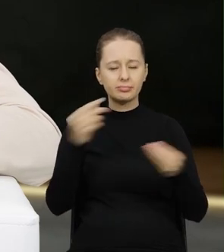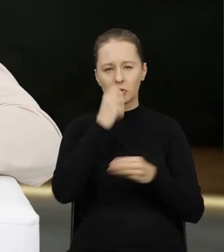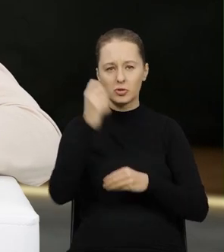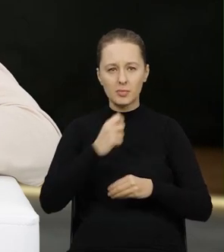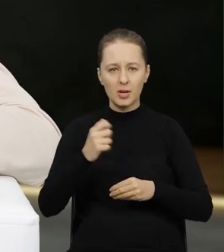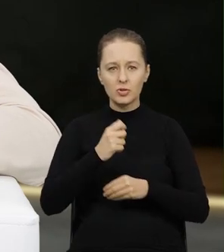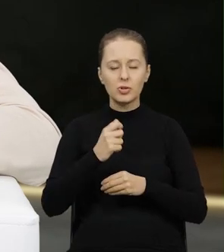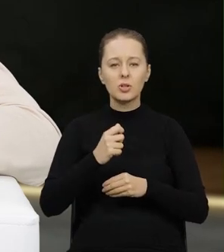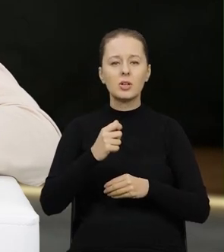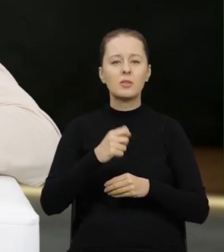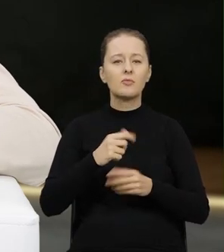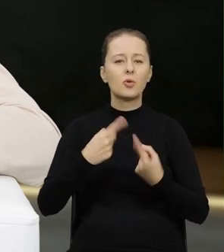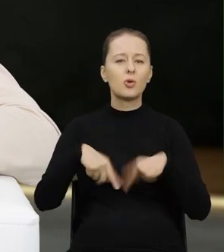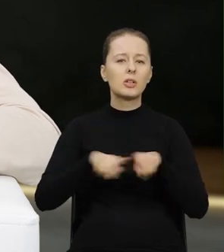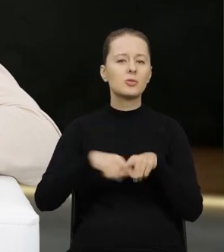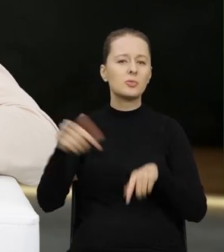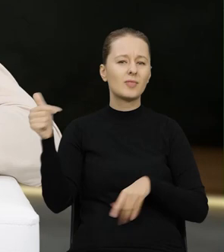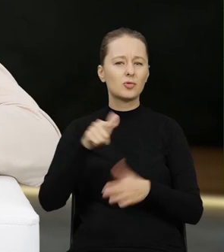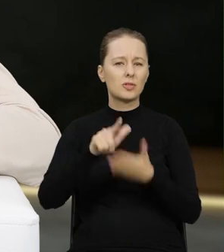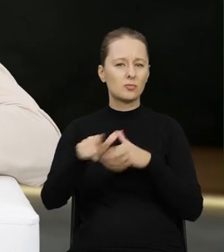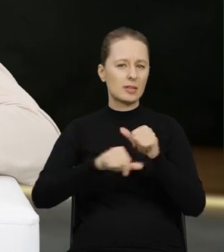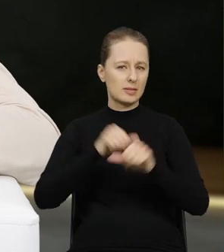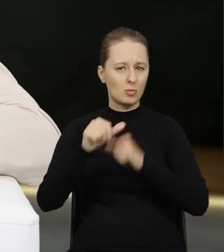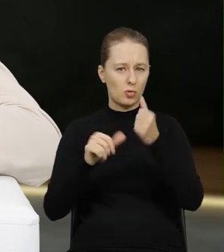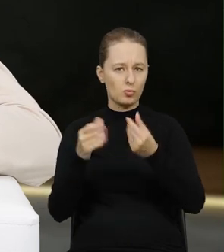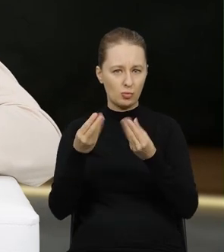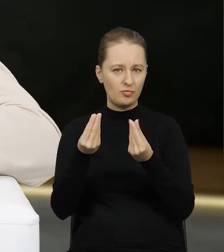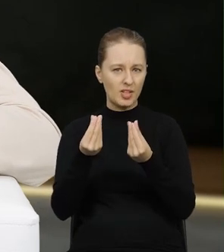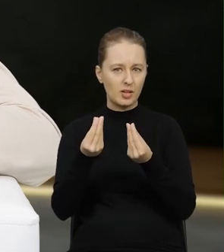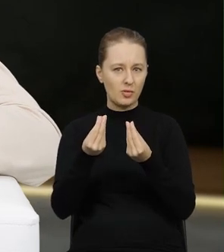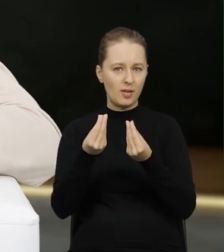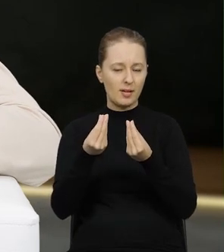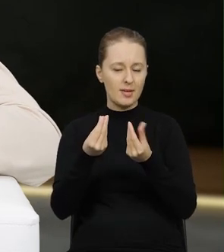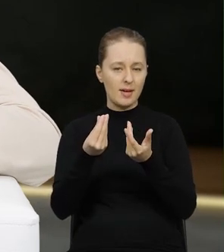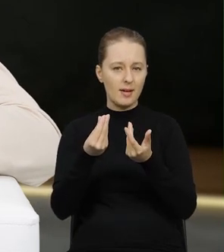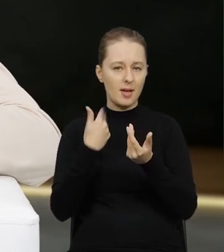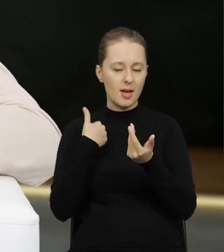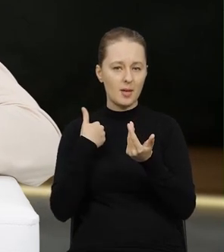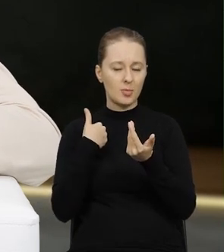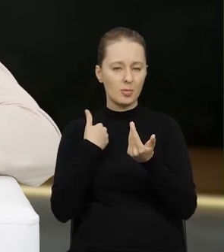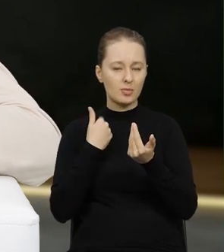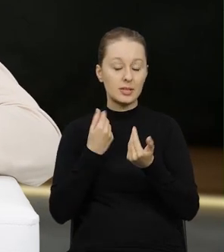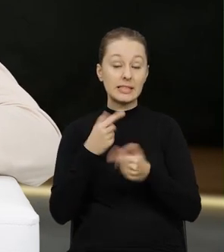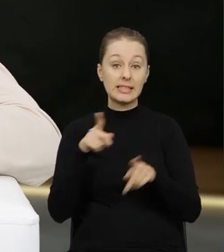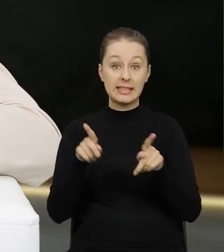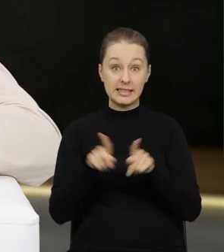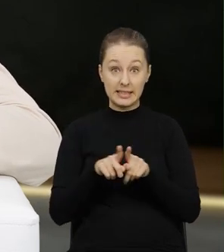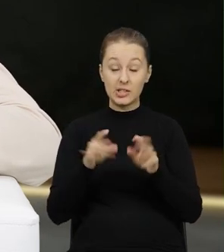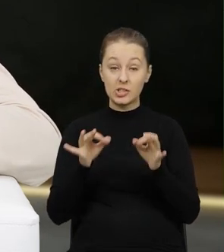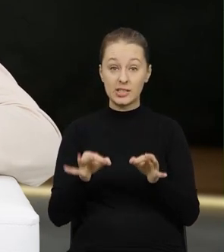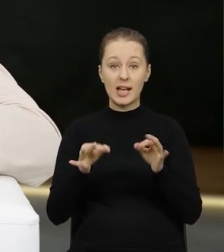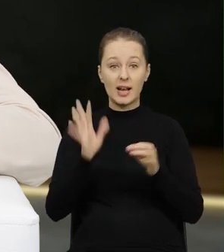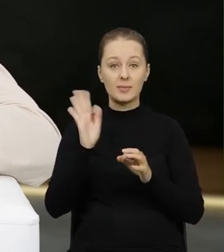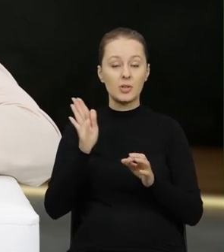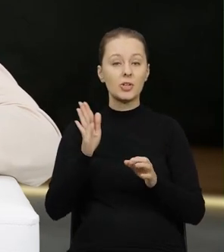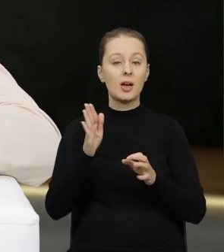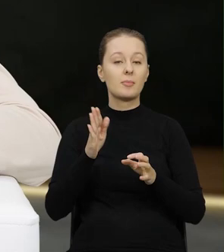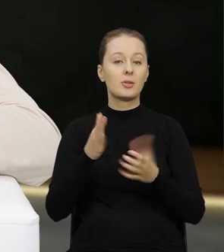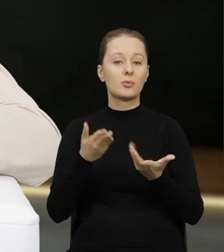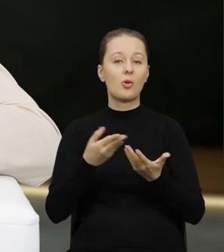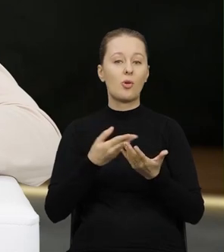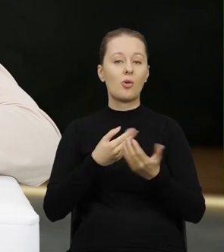Funduszu Ochrony Środowiska przeprowadzaliśmy w 2012 roku. No i teraz będziemy też prowadzić